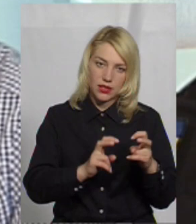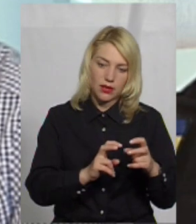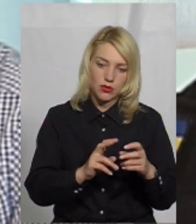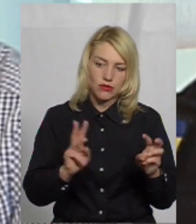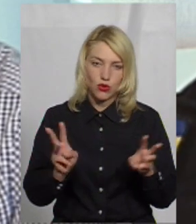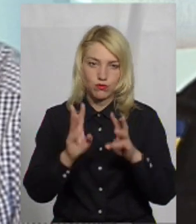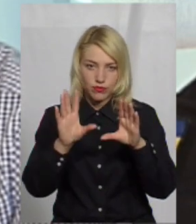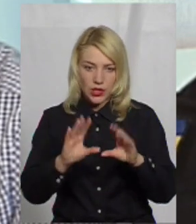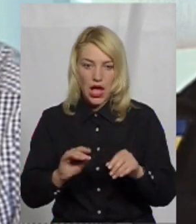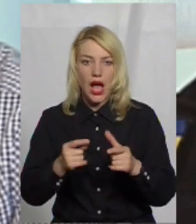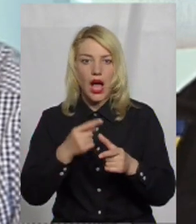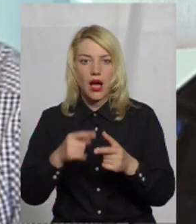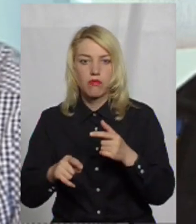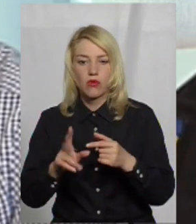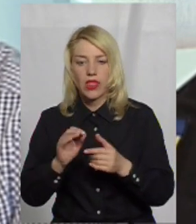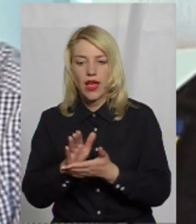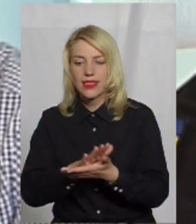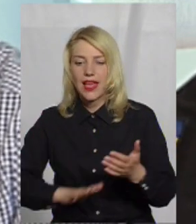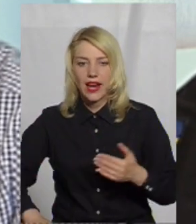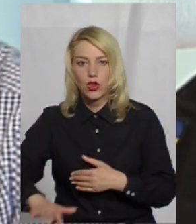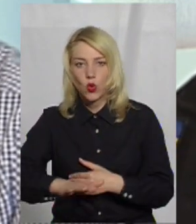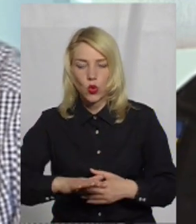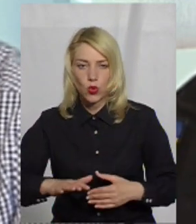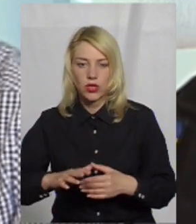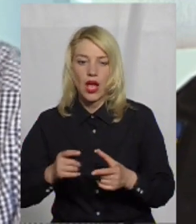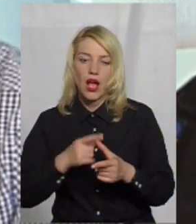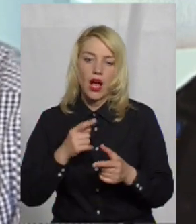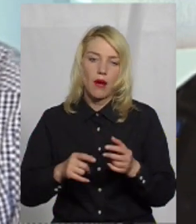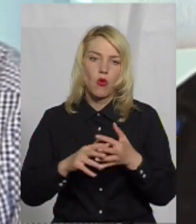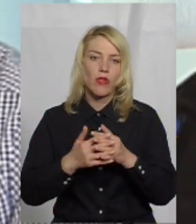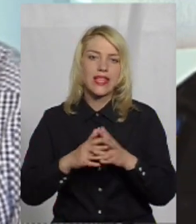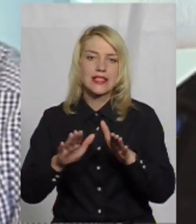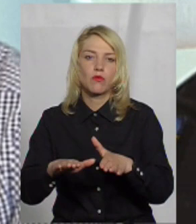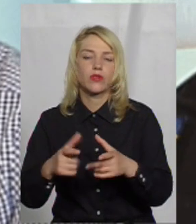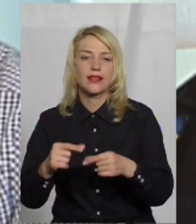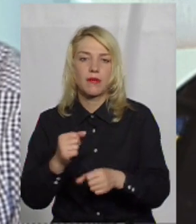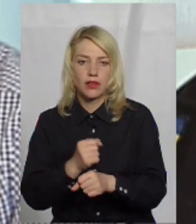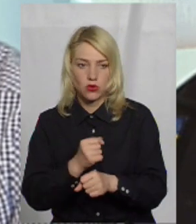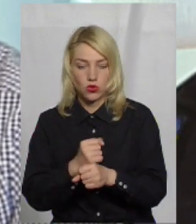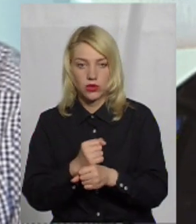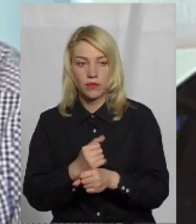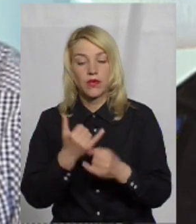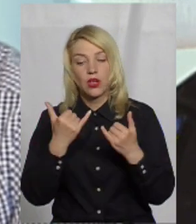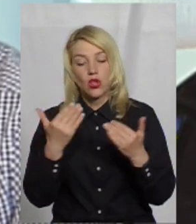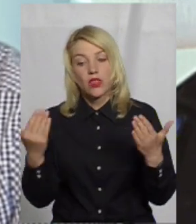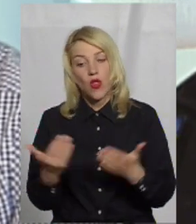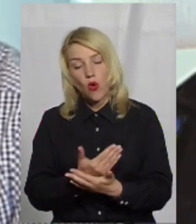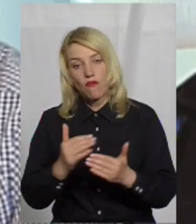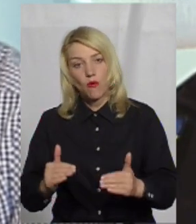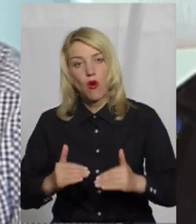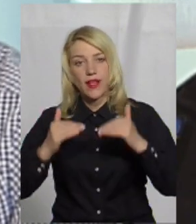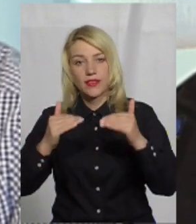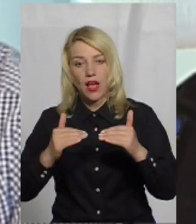на території, яке воно обслуговує, ну і відповідно населений пункт, де він працює. Сьогодні ми на новому етапі, це